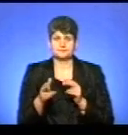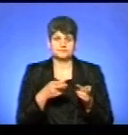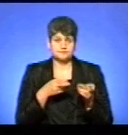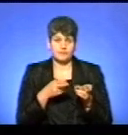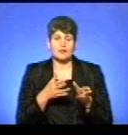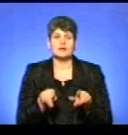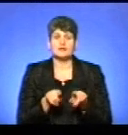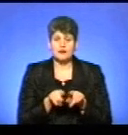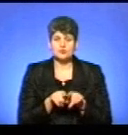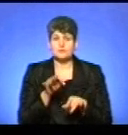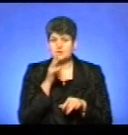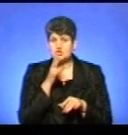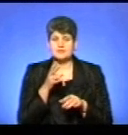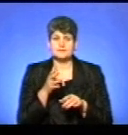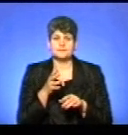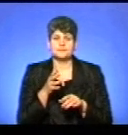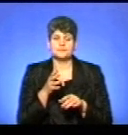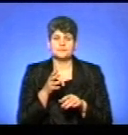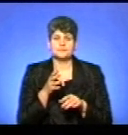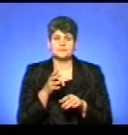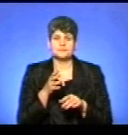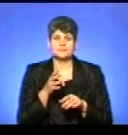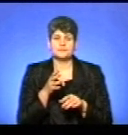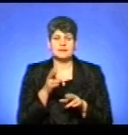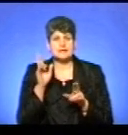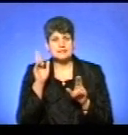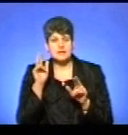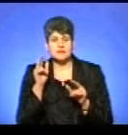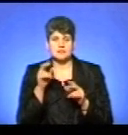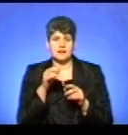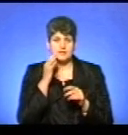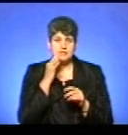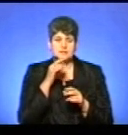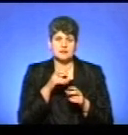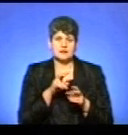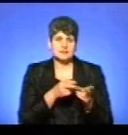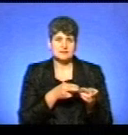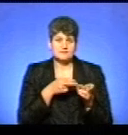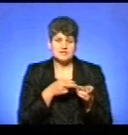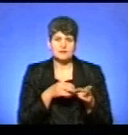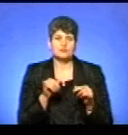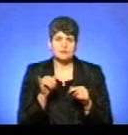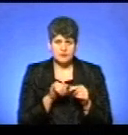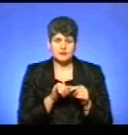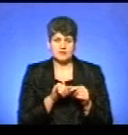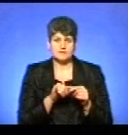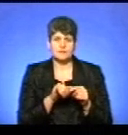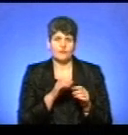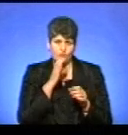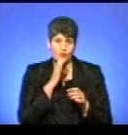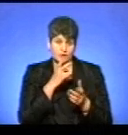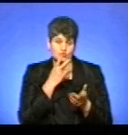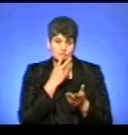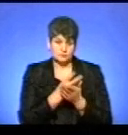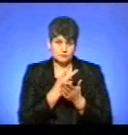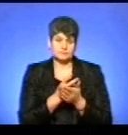добування, як зайця та лисиці, відстрілюється і вовк. Якщо